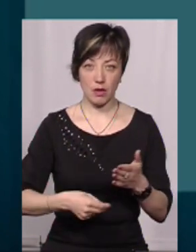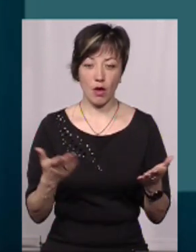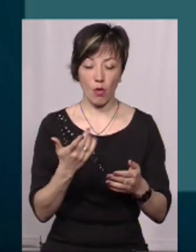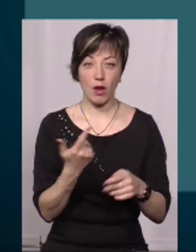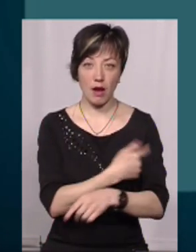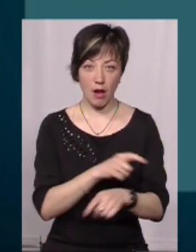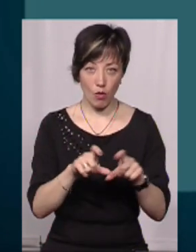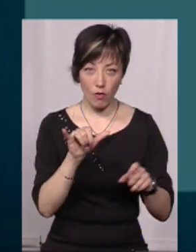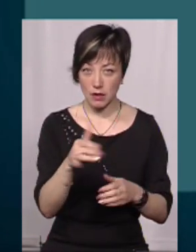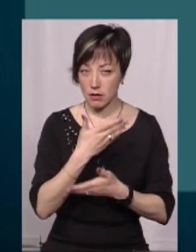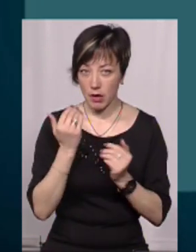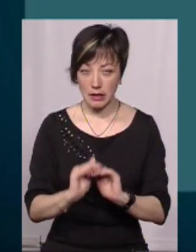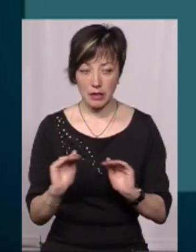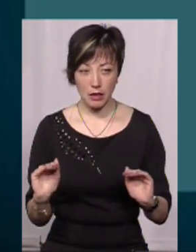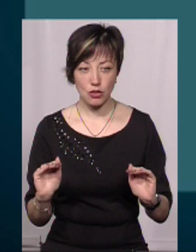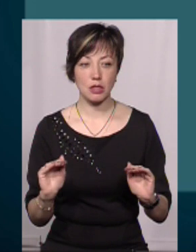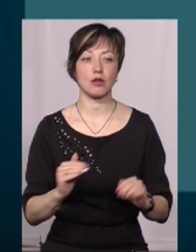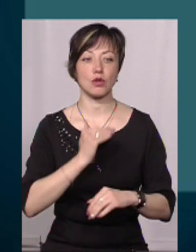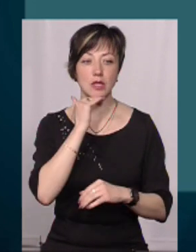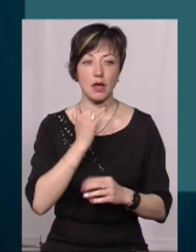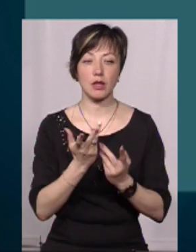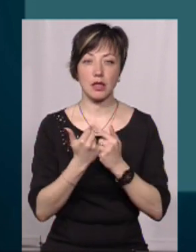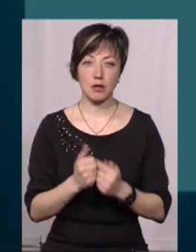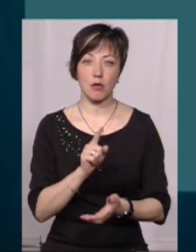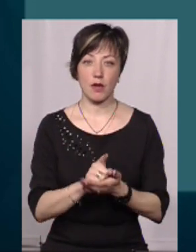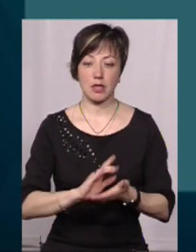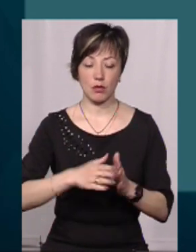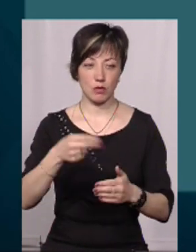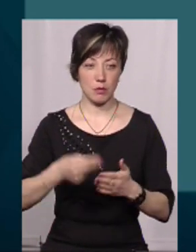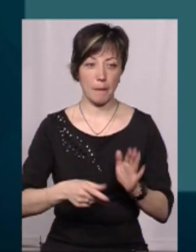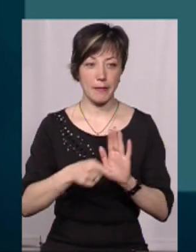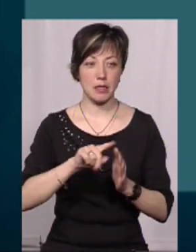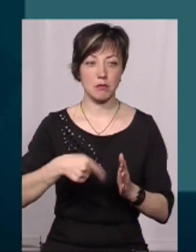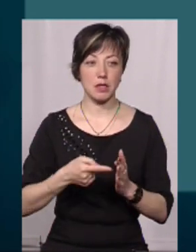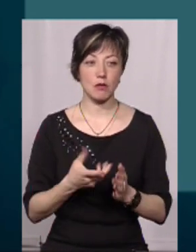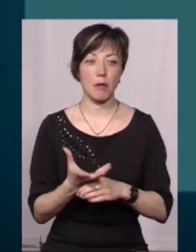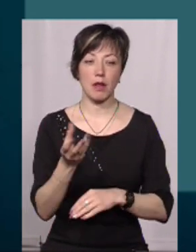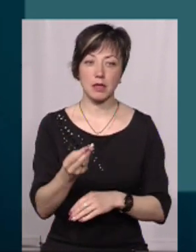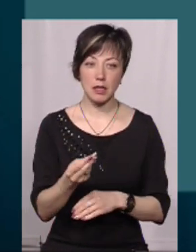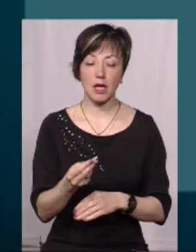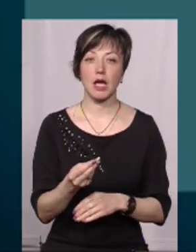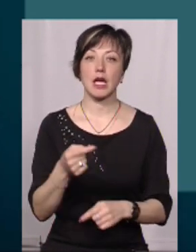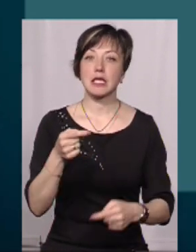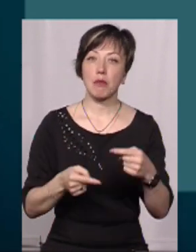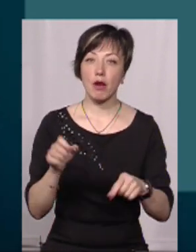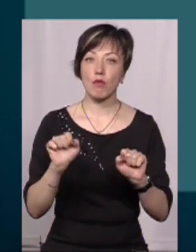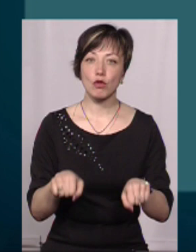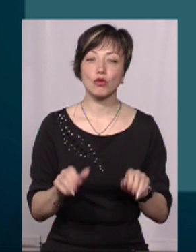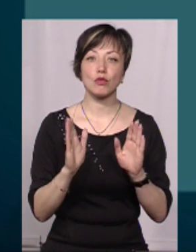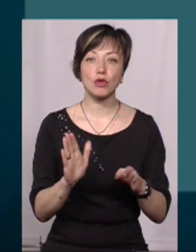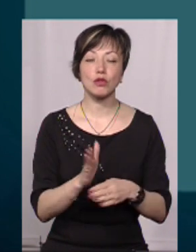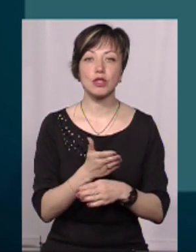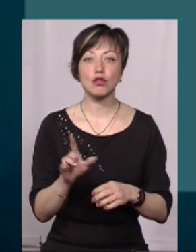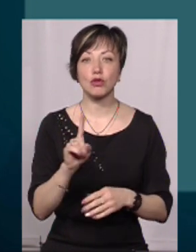якоюсь лікарнію. У вас немає дитячих садків достатньої кількості, ви повинні заключати змістом вгоду і платити. Заперечення може бути тільки в тій